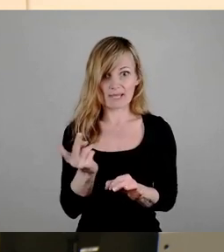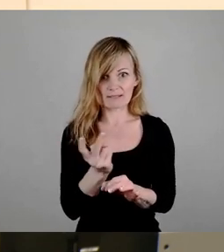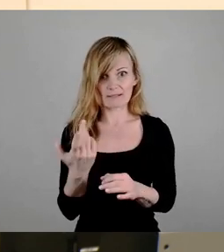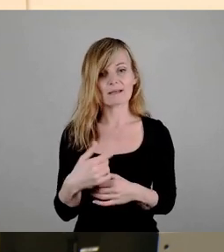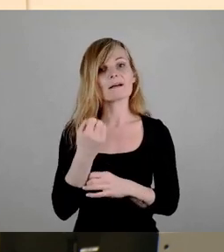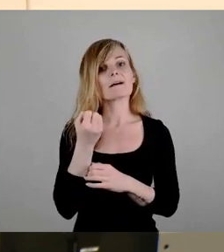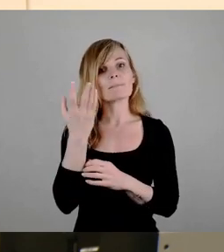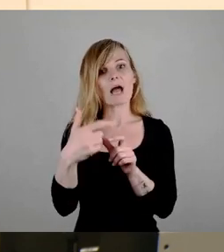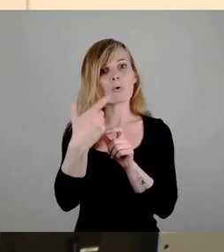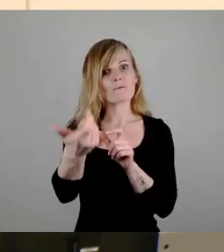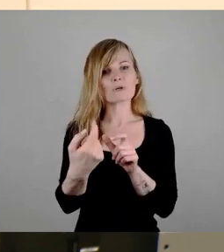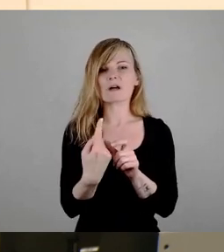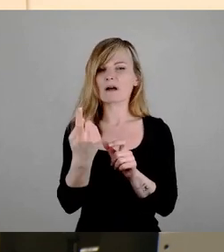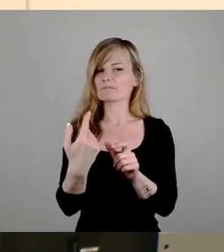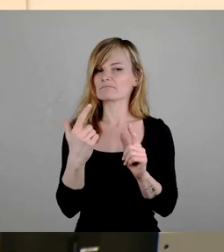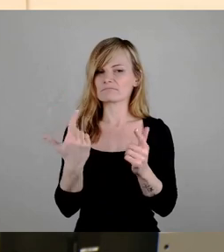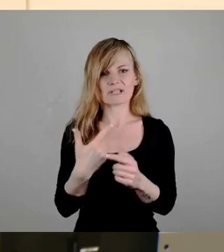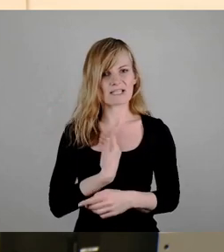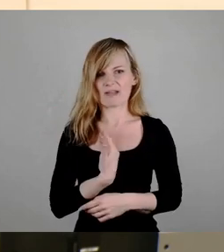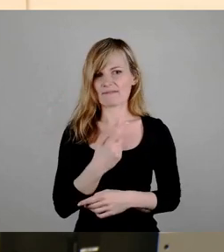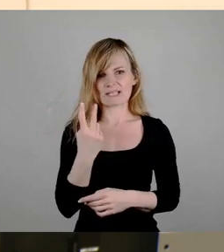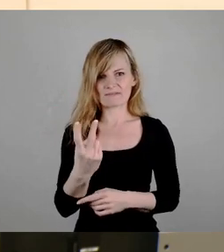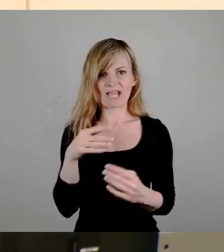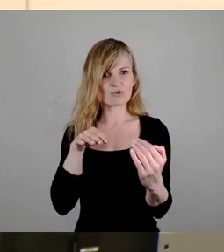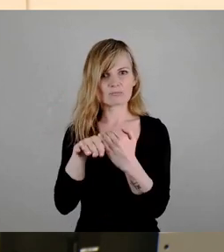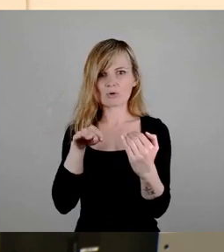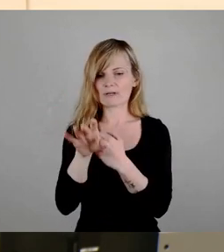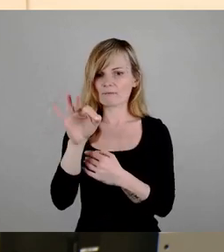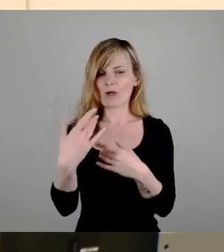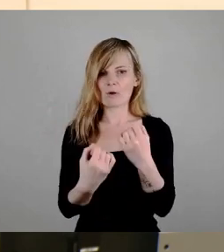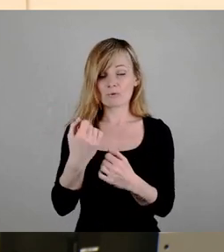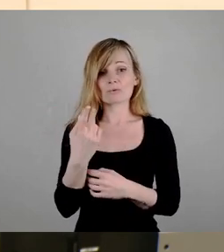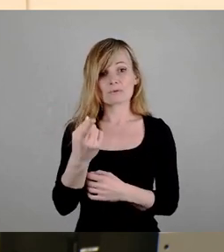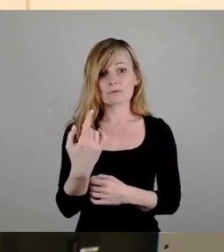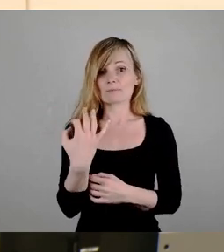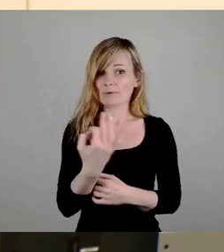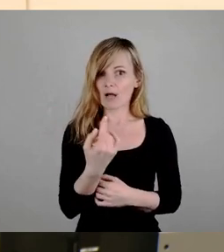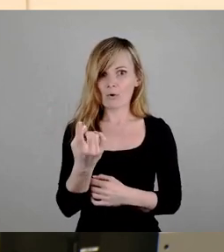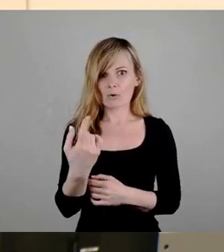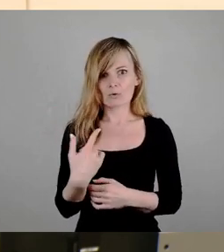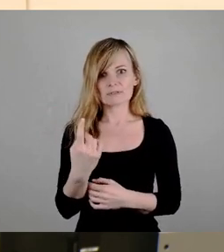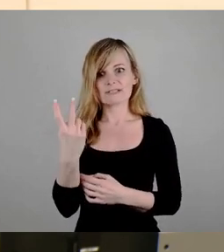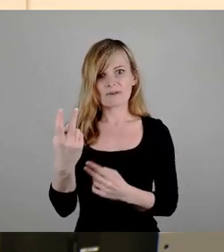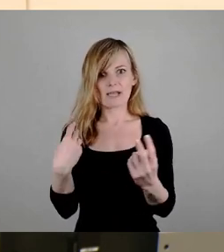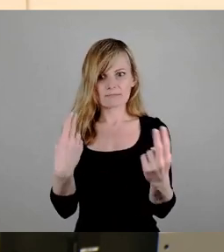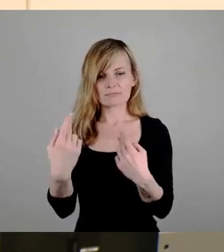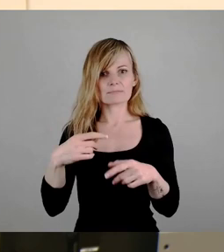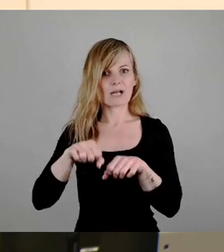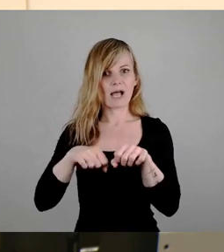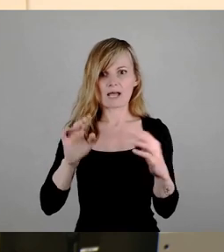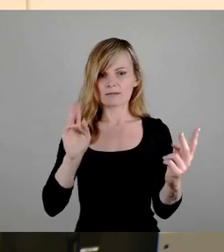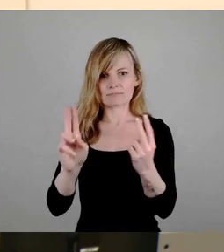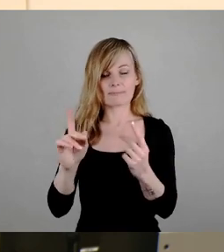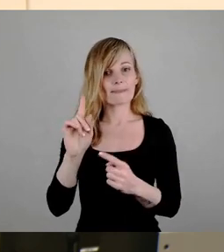keinen Zweifel, dass eine Zweispurigkeit für Fahrzeuge und im Prinzip zwei Radfahrstreifen die Situation verbessern. Am Ende auch für die